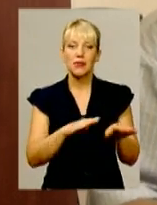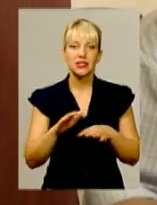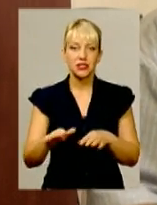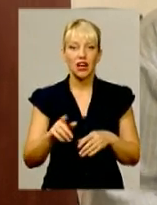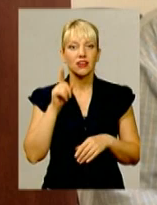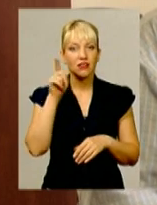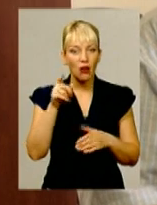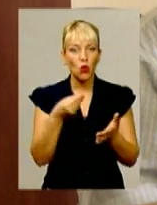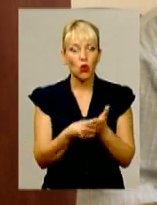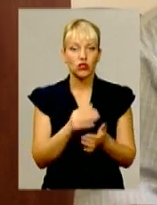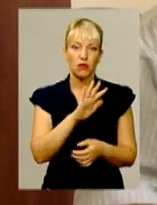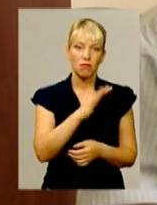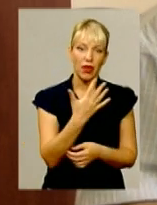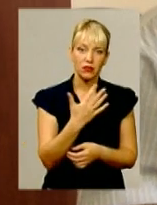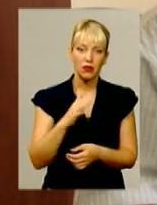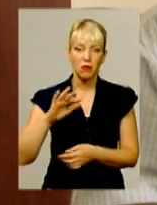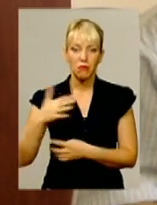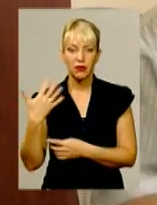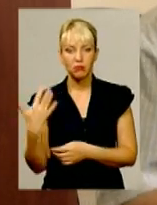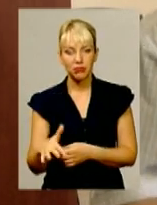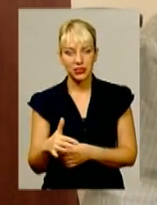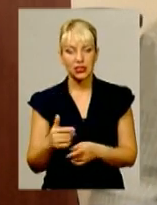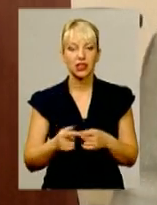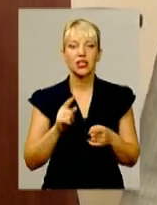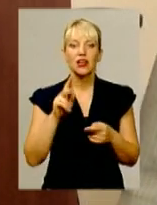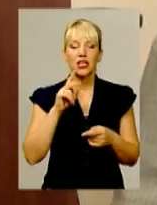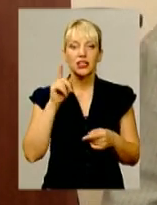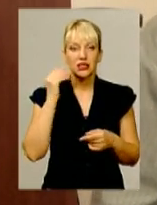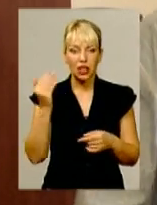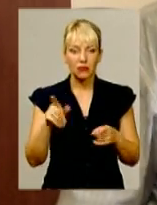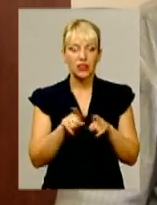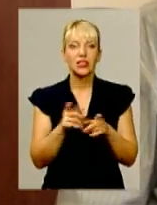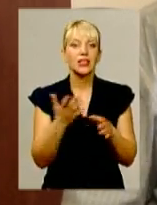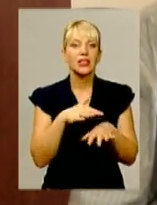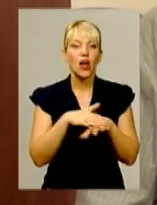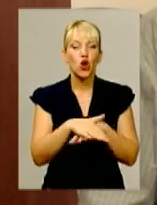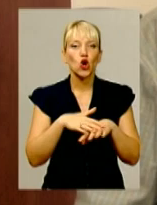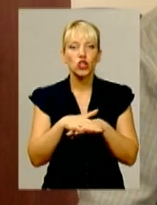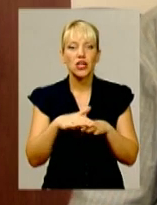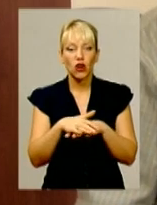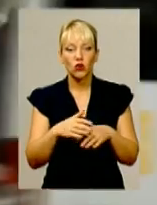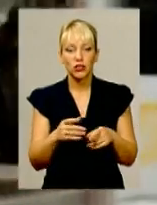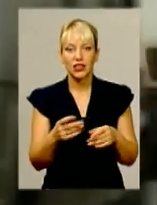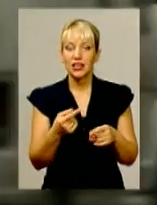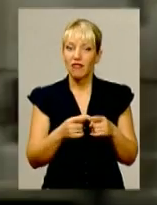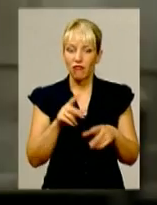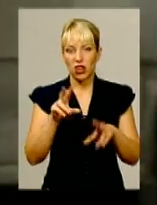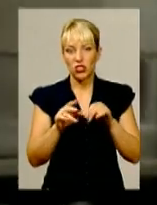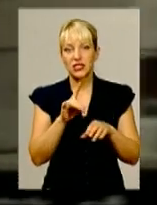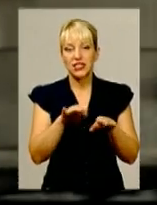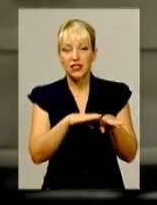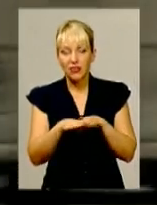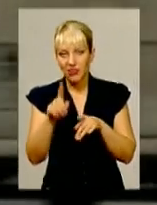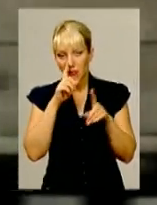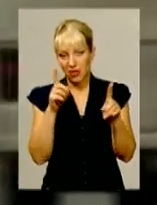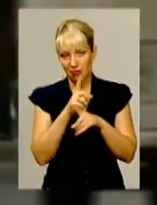хочемо 5,50. Ви зараз кажете, які там зарплати чи які цей. Всі ці розрахунки йдуть, в нас так само, з рівня мінімальної зарплати. Питання щодо